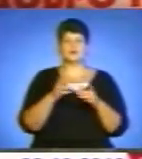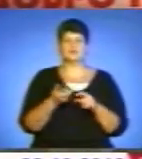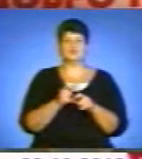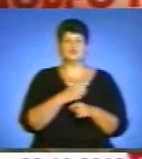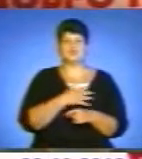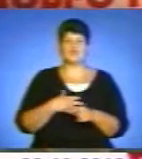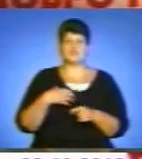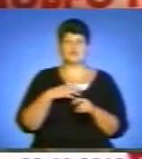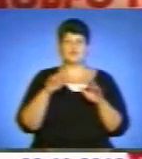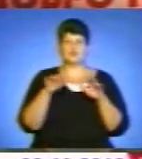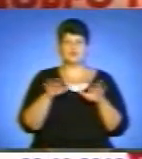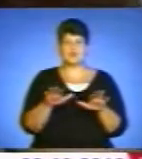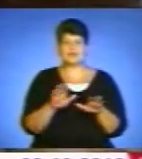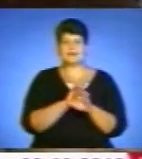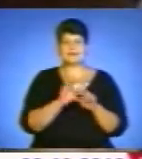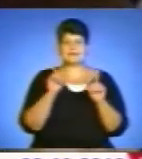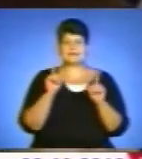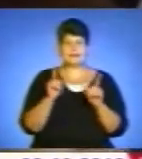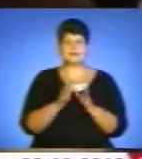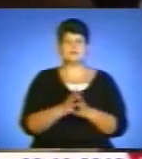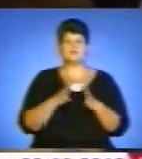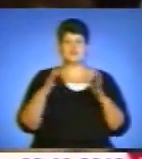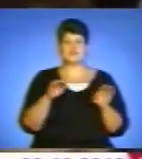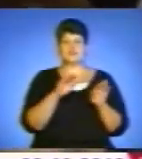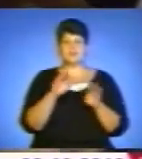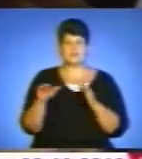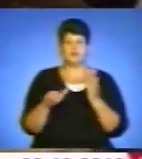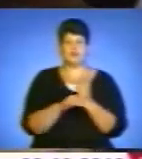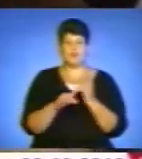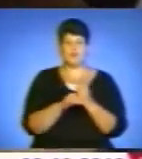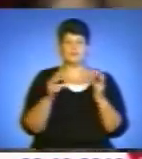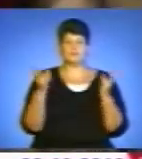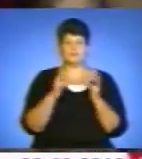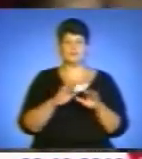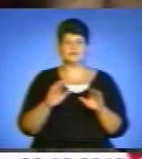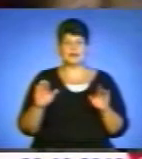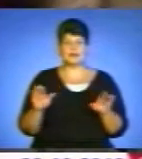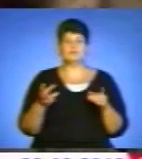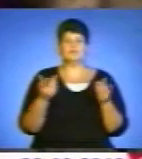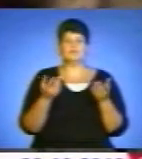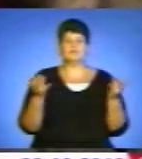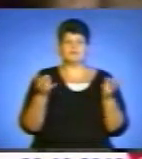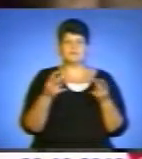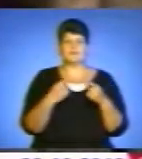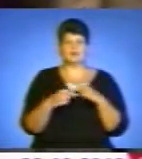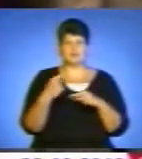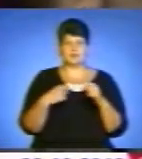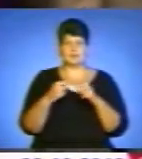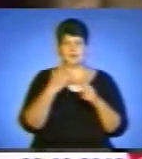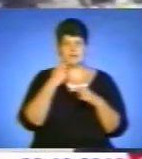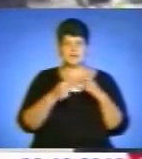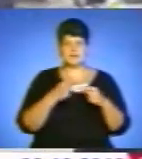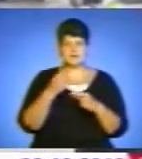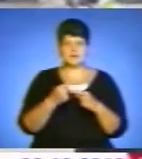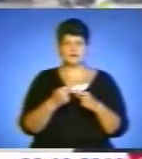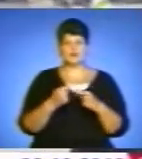спрямовану не тільки на підвищення рівня допомоги потребуючим дітям, а й покликано відродити традиції вітчизняного меценатства.